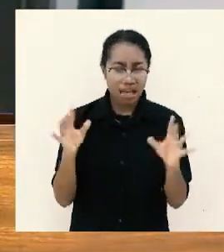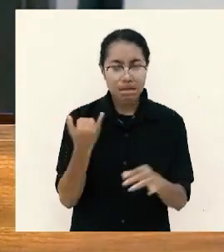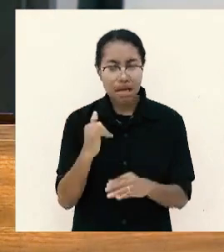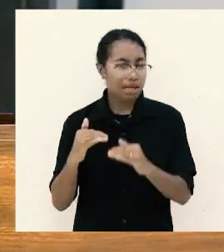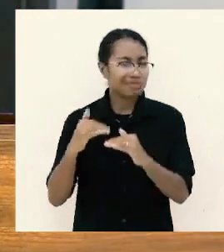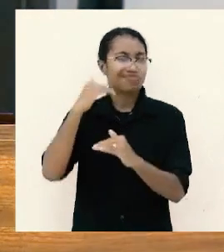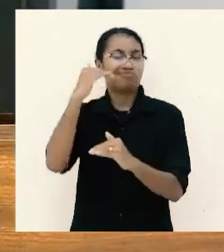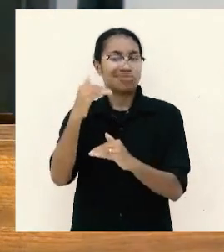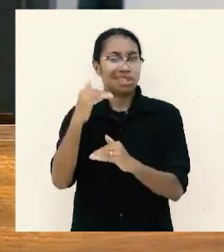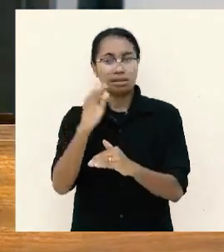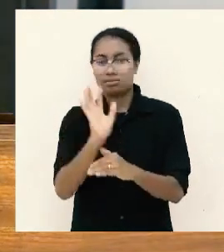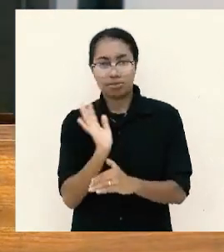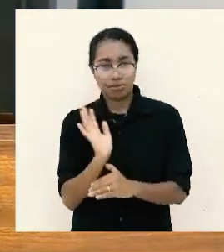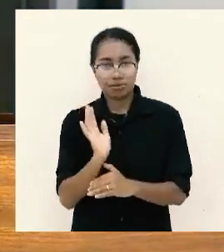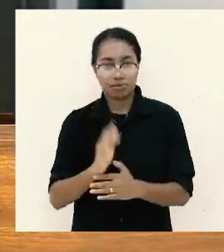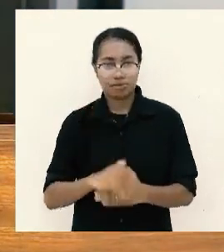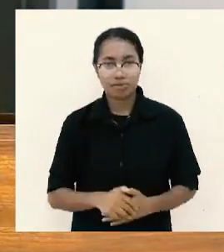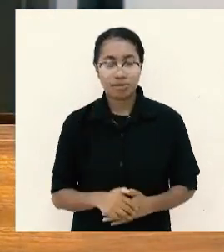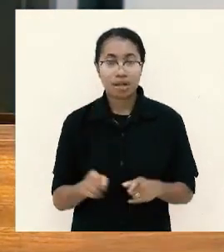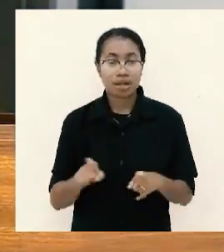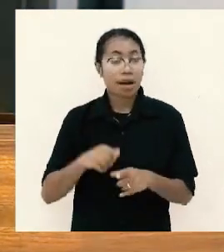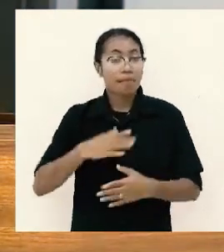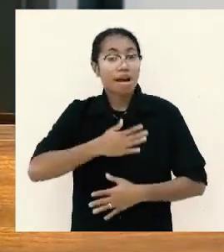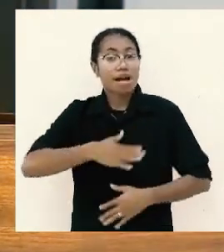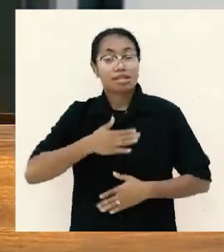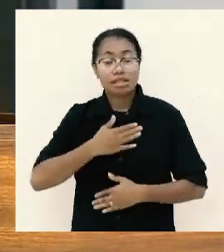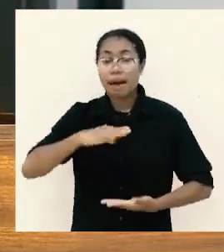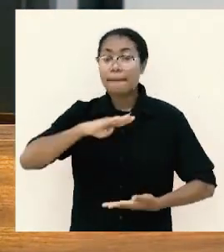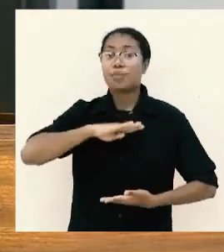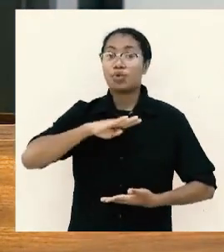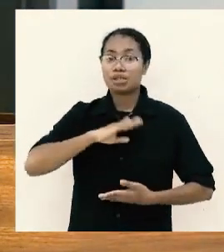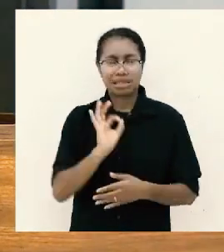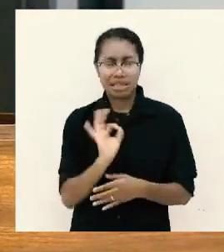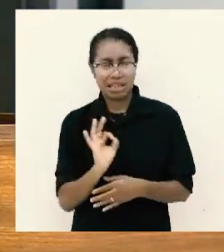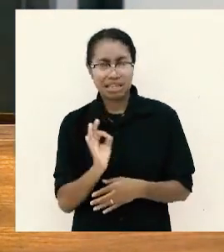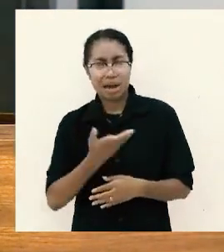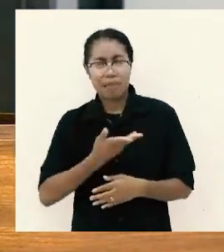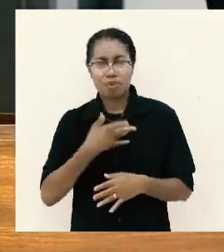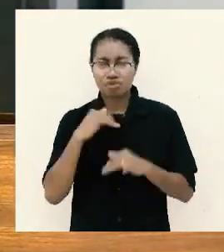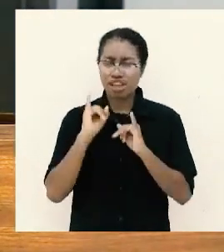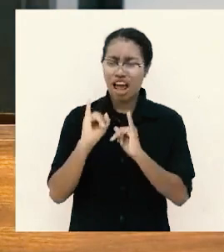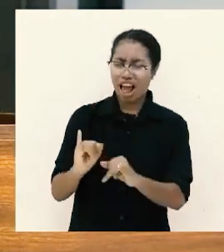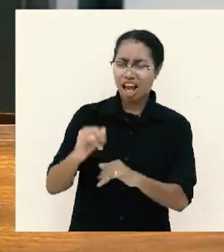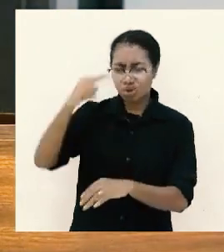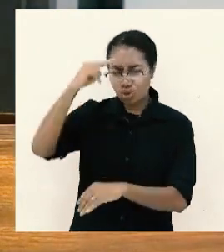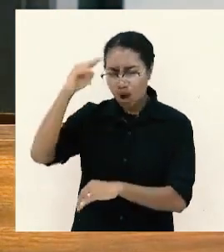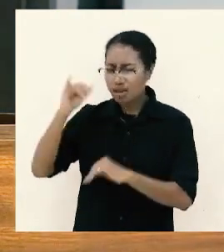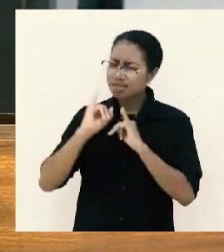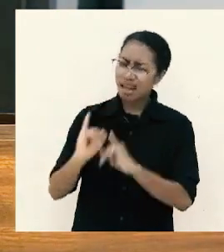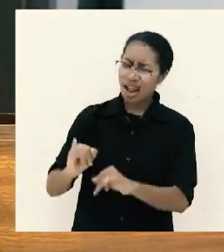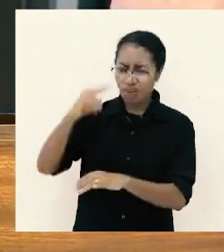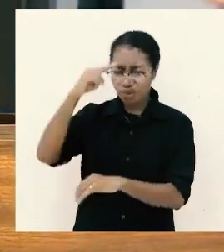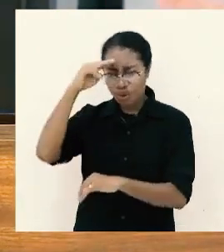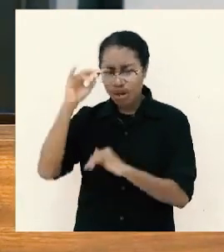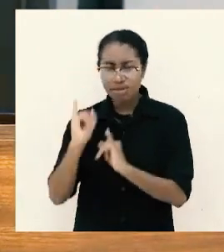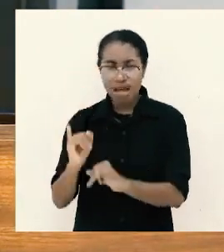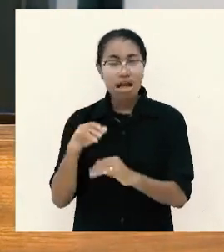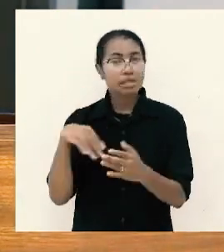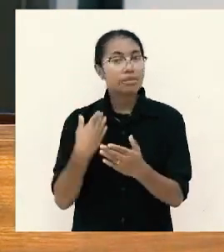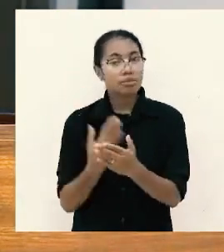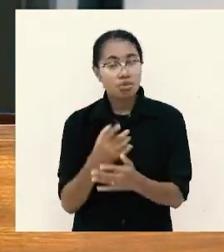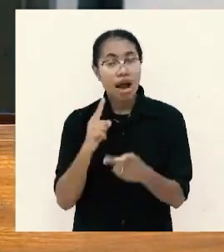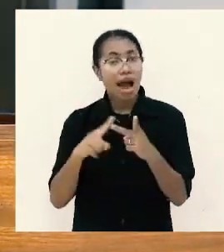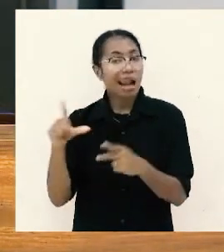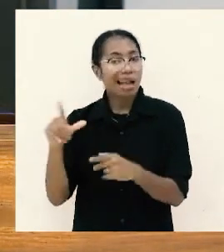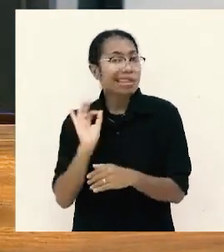dengan merasa puas maka dia tidak menyalahkan Tuhan atas sejumlah hal yang